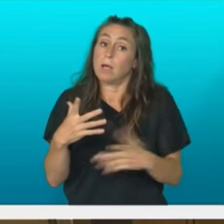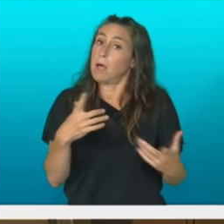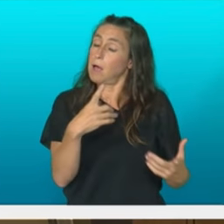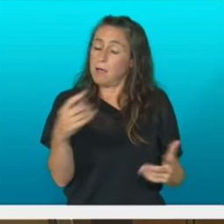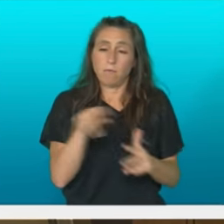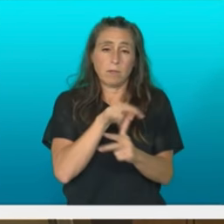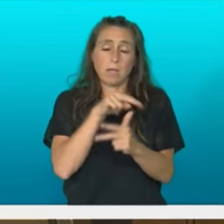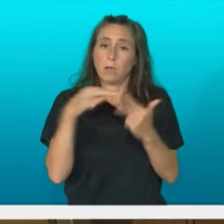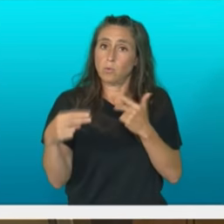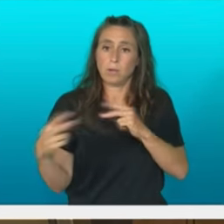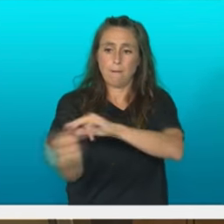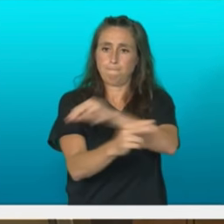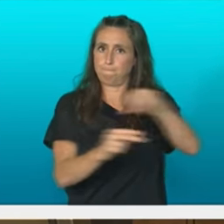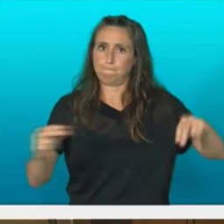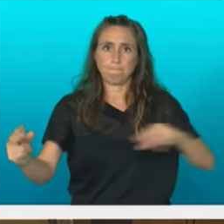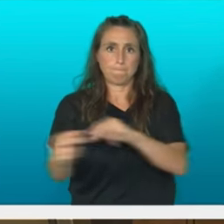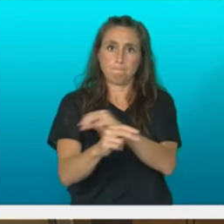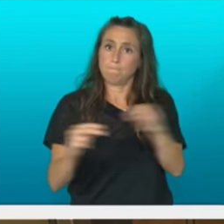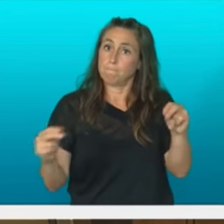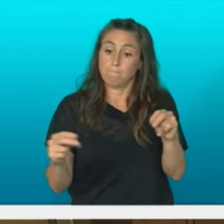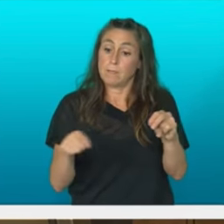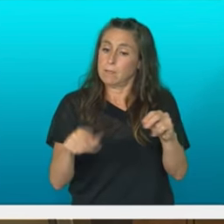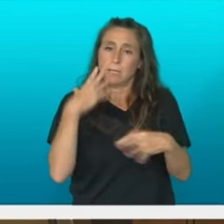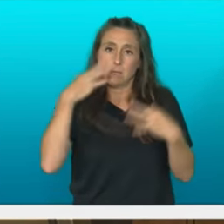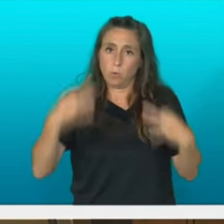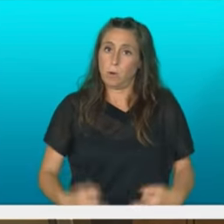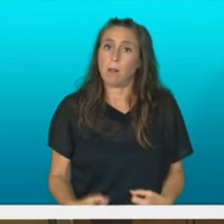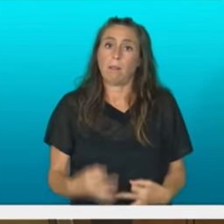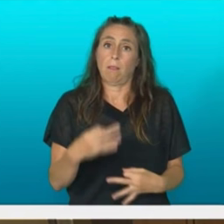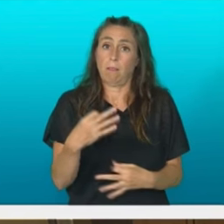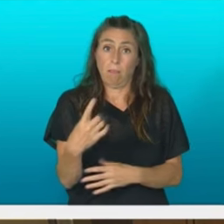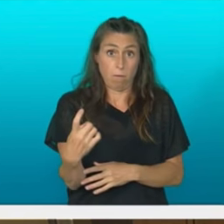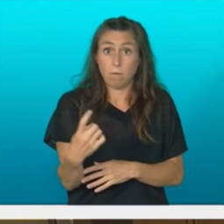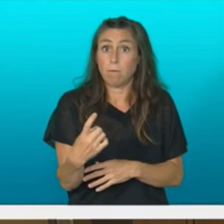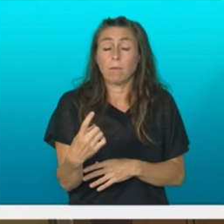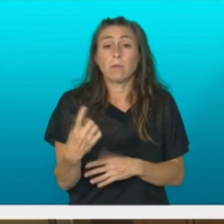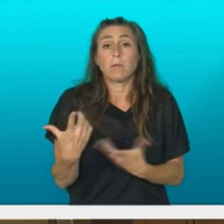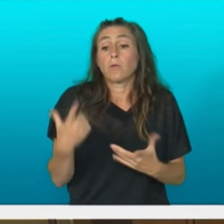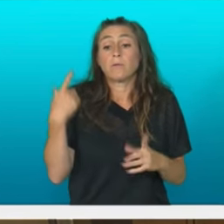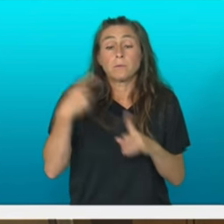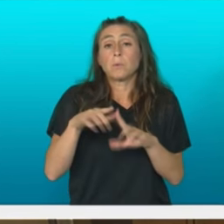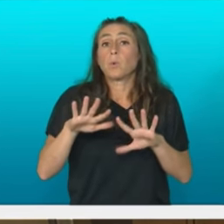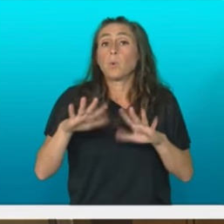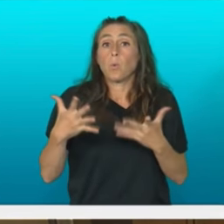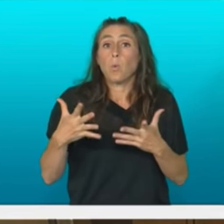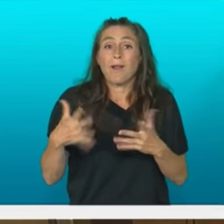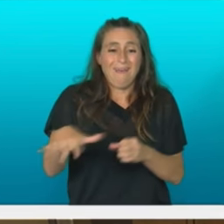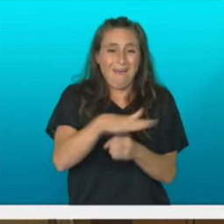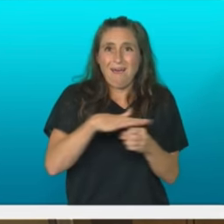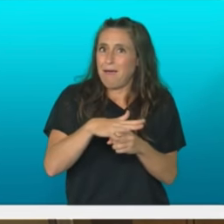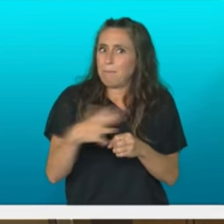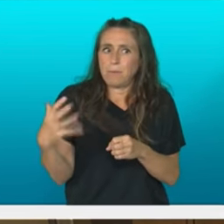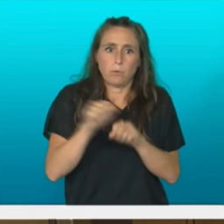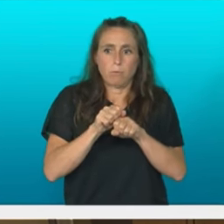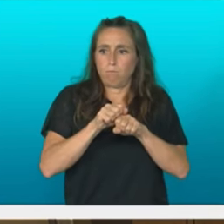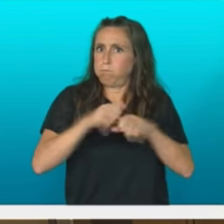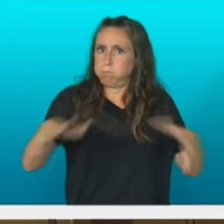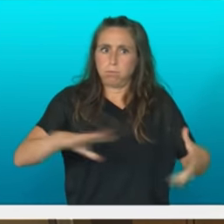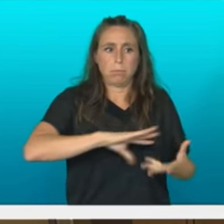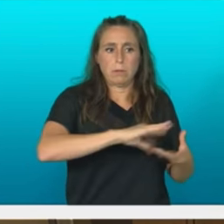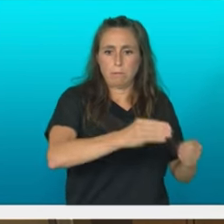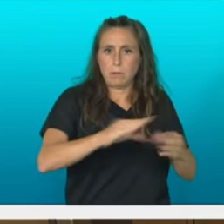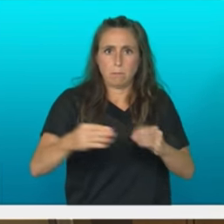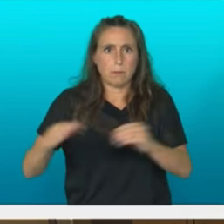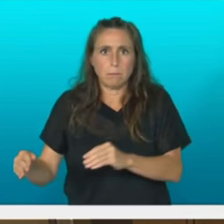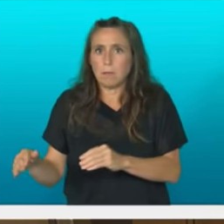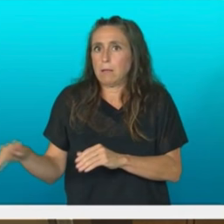erronka da datozen aldaketa guztietara egokitzea eta eremu guztietara zabaltzea ekosistemak